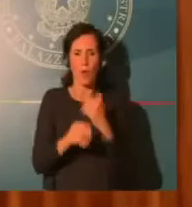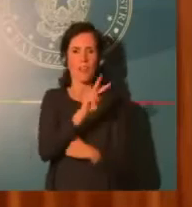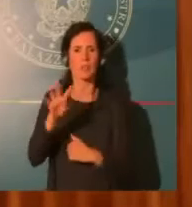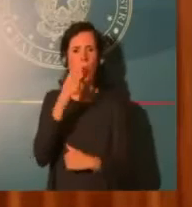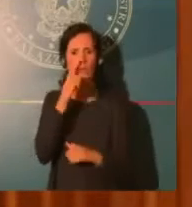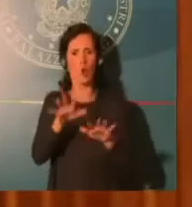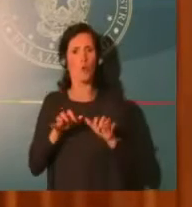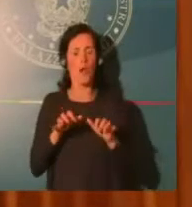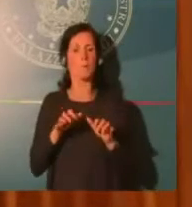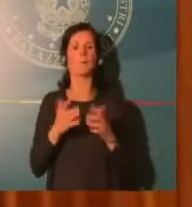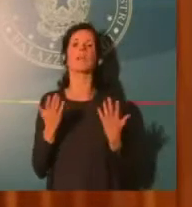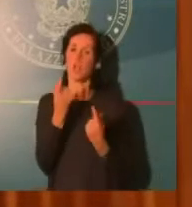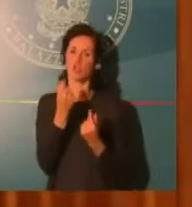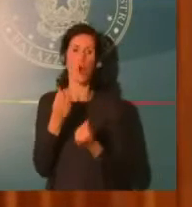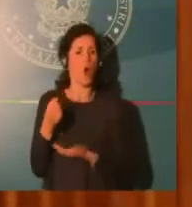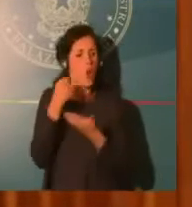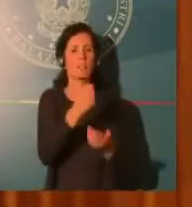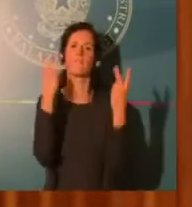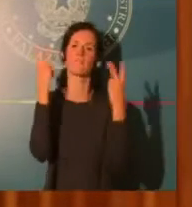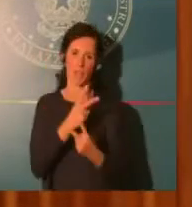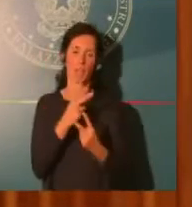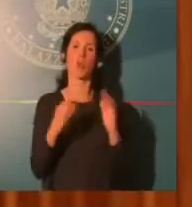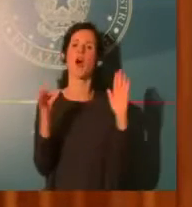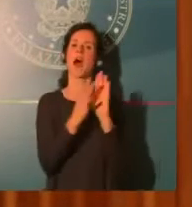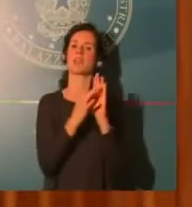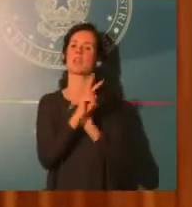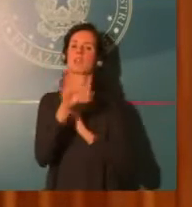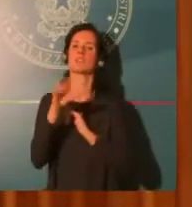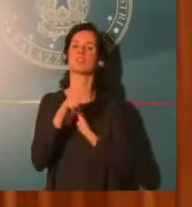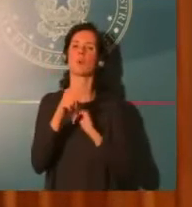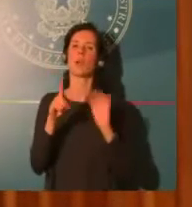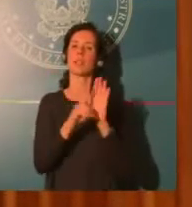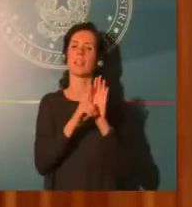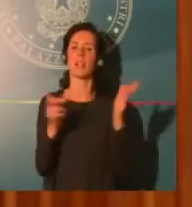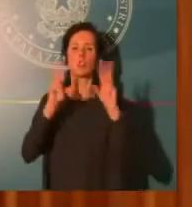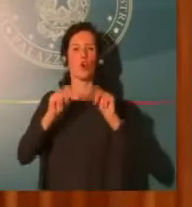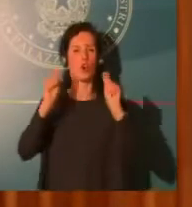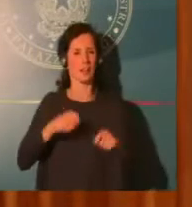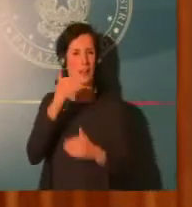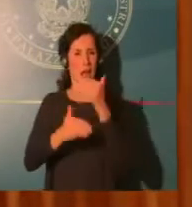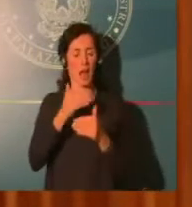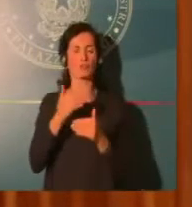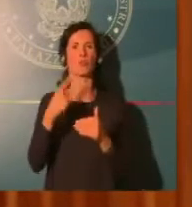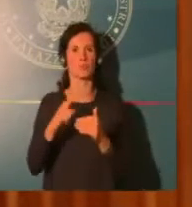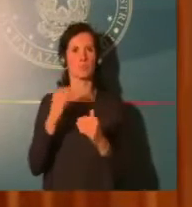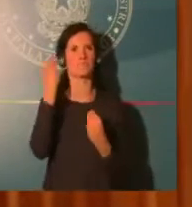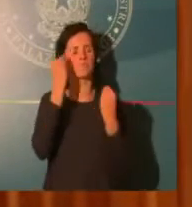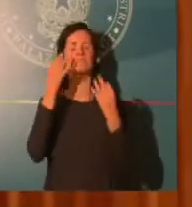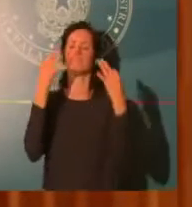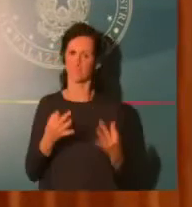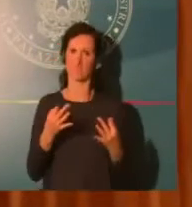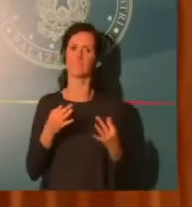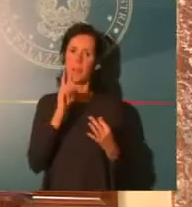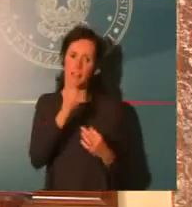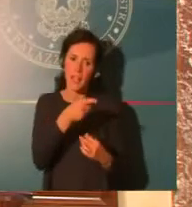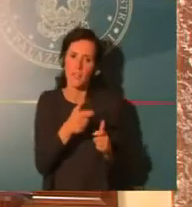più logica da implementare, senza fare nuove domande, senza ulteriori istruttori, semplicemente una ripetizione